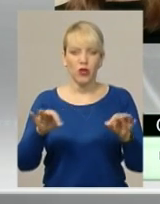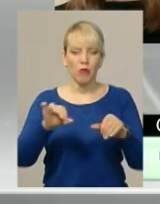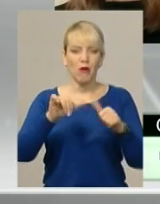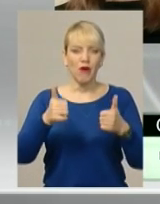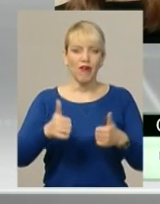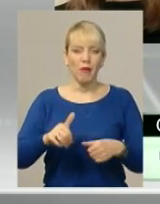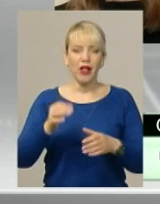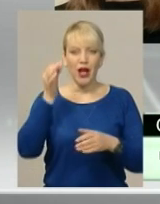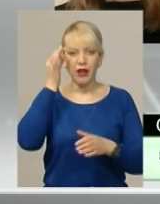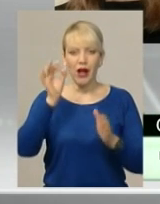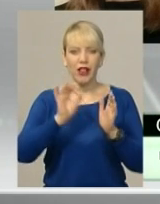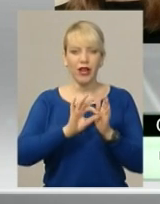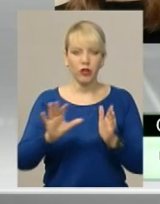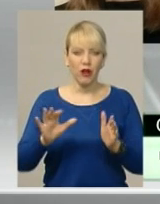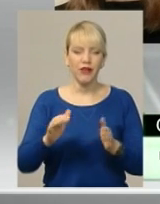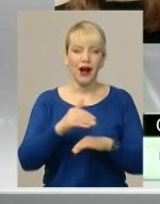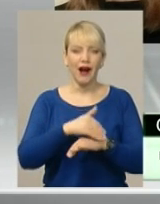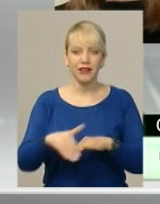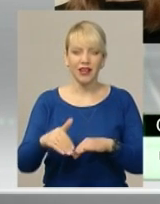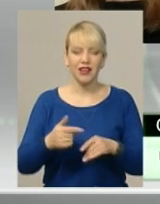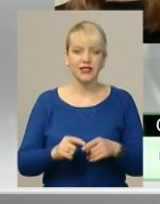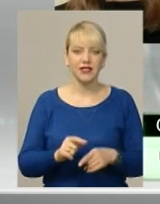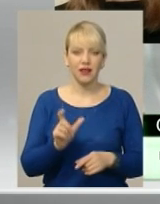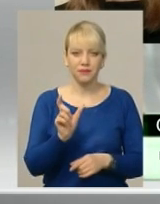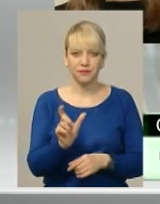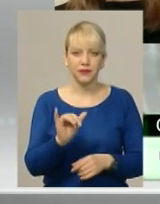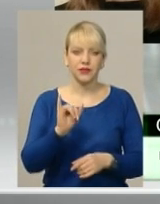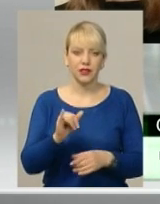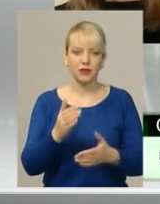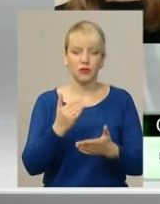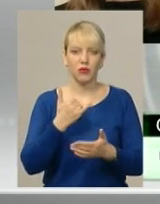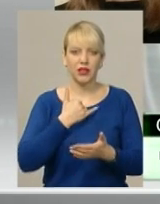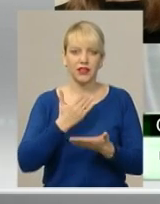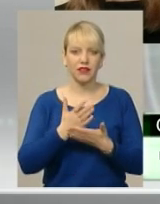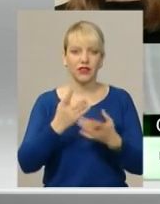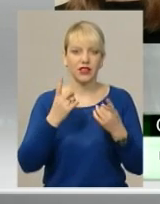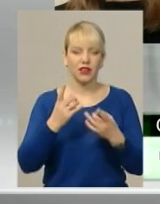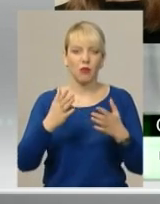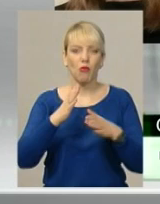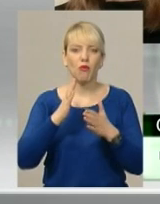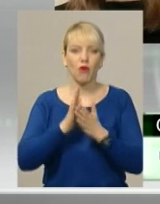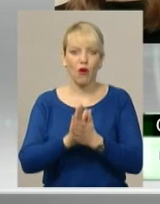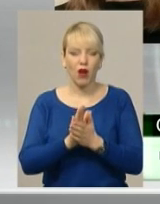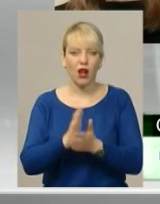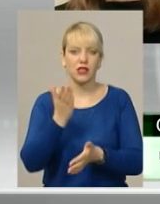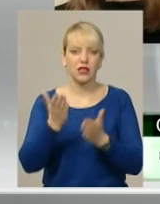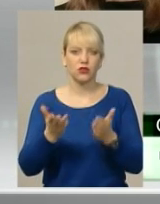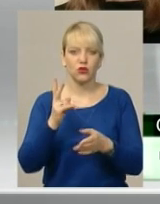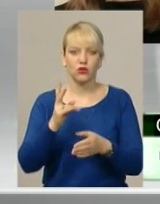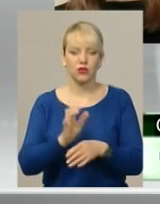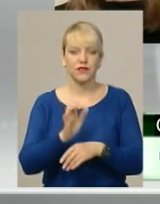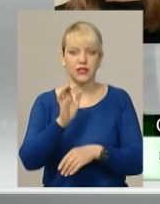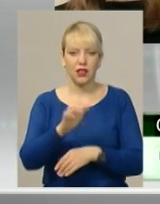електронну адресу Любомир Бук, собачка-тімек.ком. І в мене таке велике прохання, якщо хтось надсилає ці малюнки,